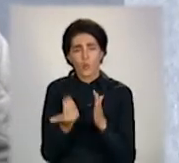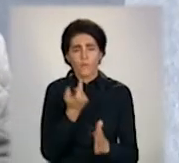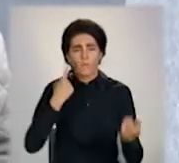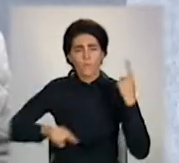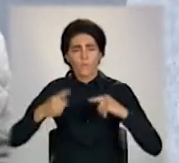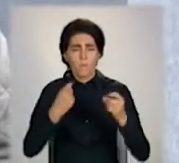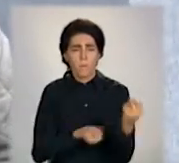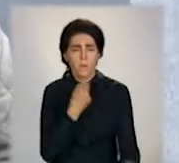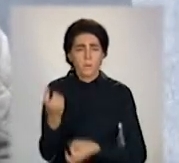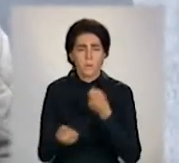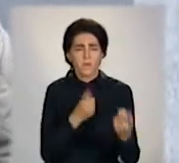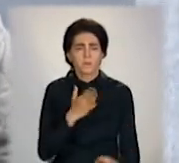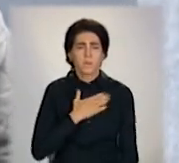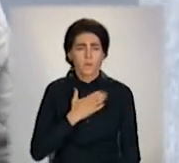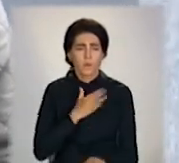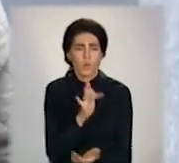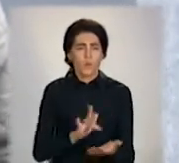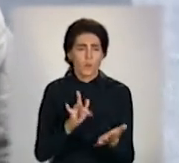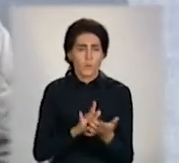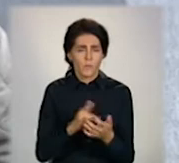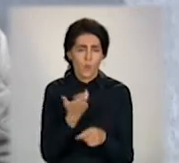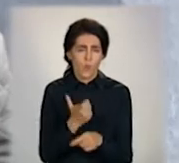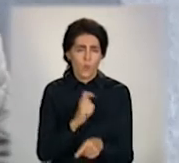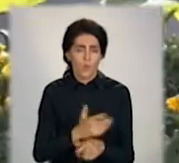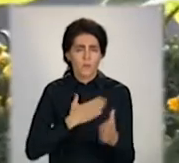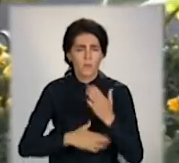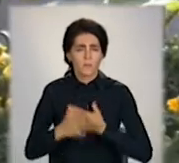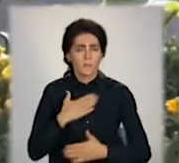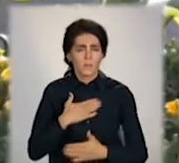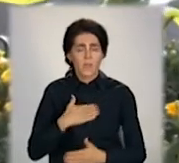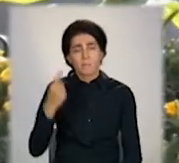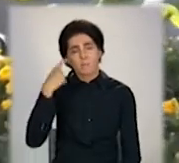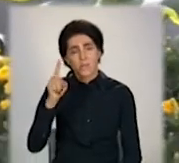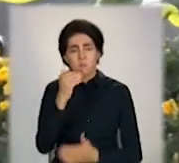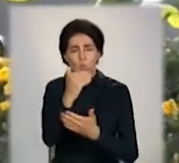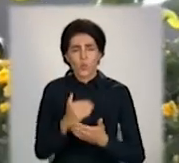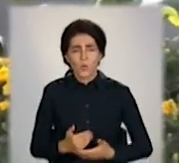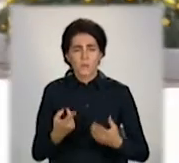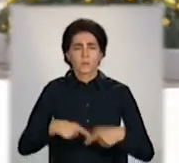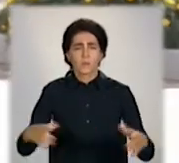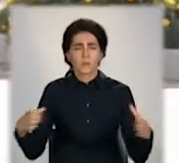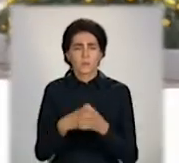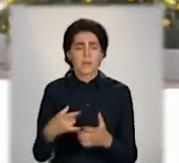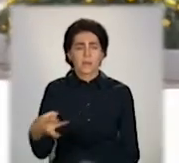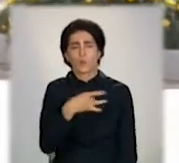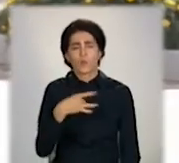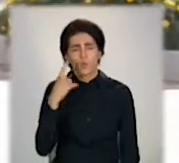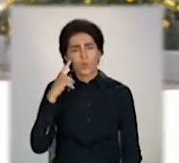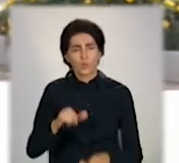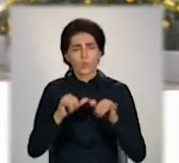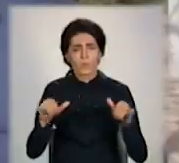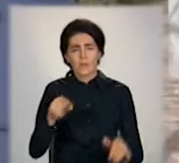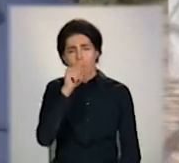починають з'являтися в нашому місті. Чому ми дуже раді. Ініціатором проєкту стала Агенція регіонального розвитку